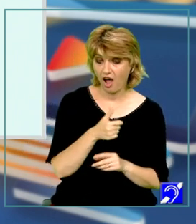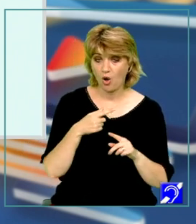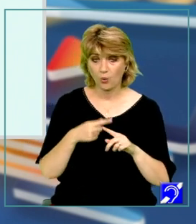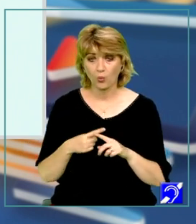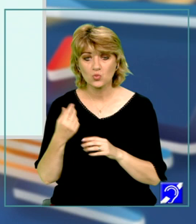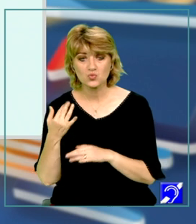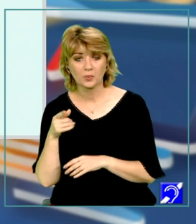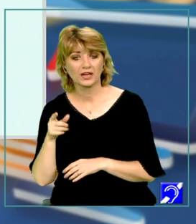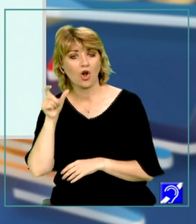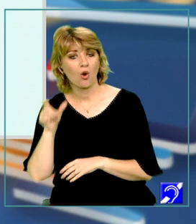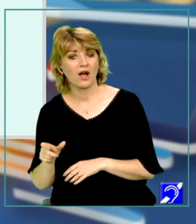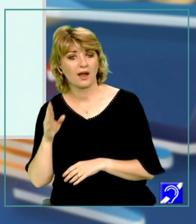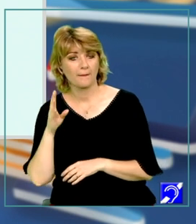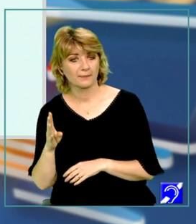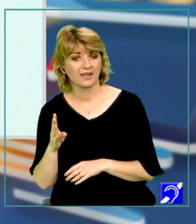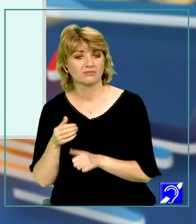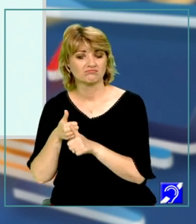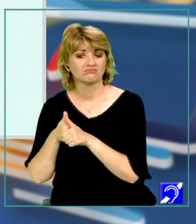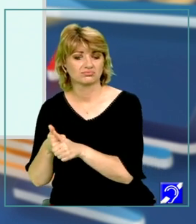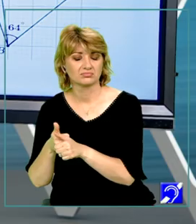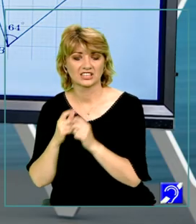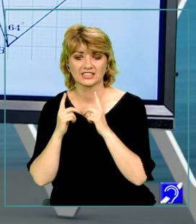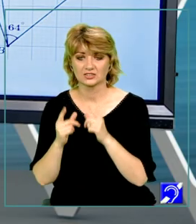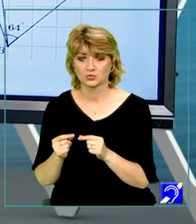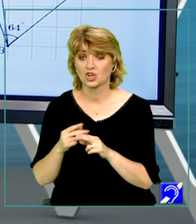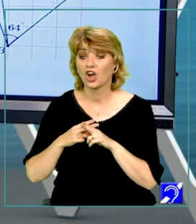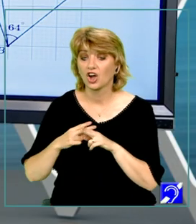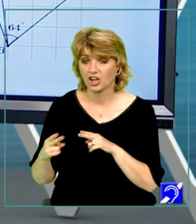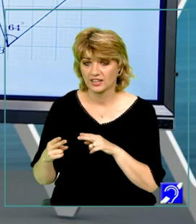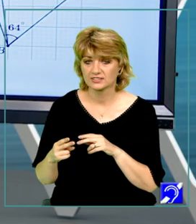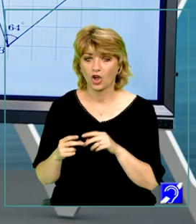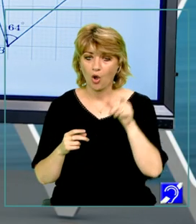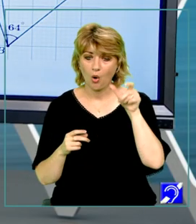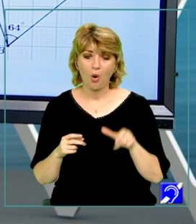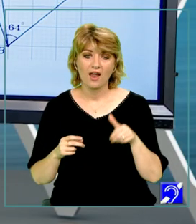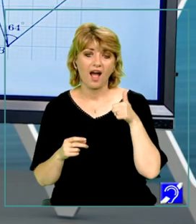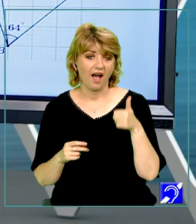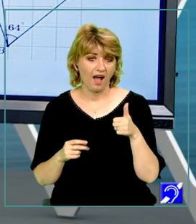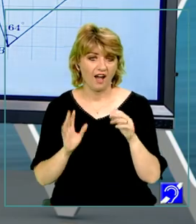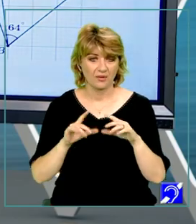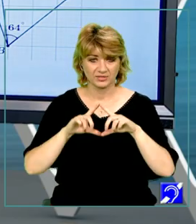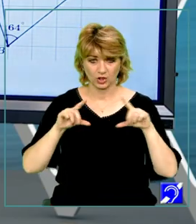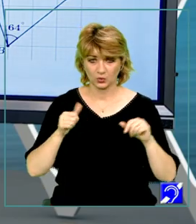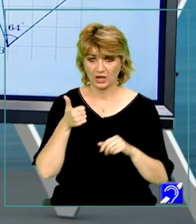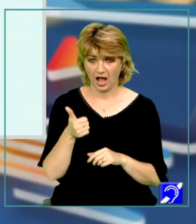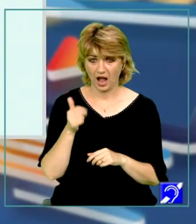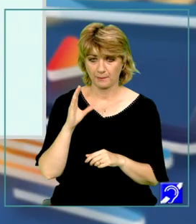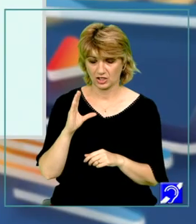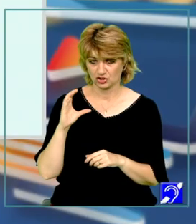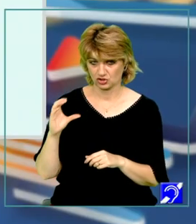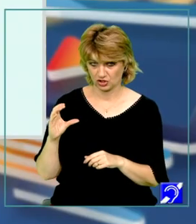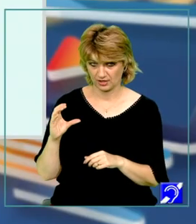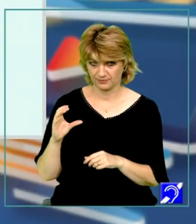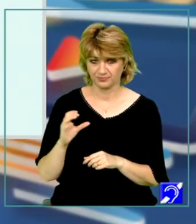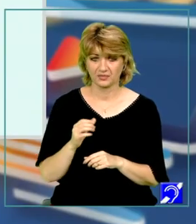cifra din coloana B corespunzătoare răspunsului corect. În coloana A avem triunghiurile ABC,